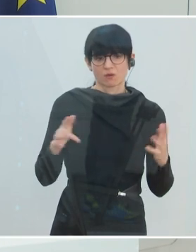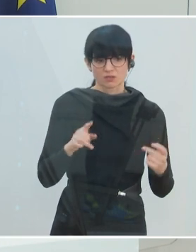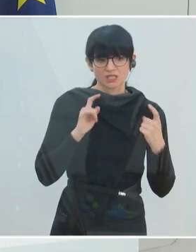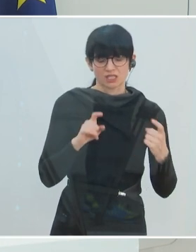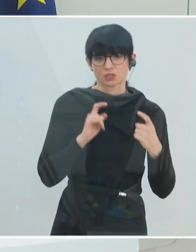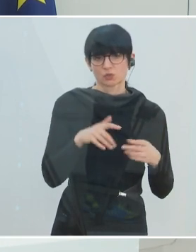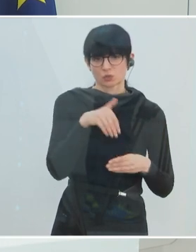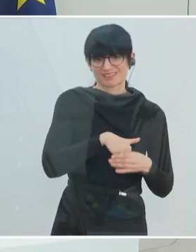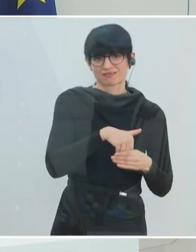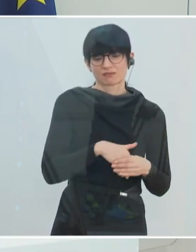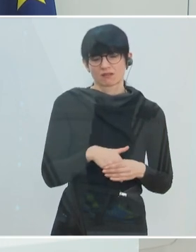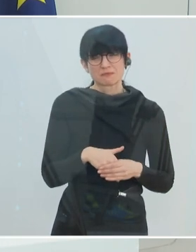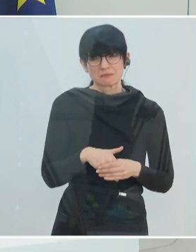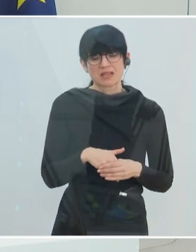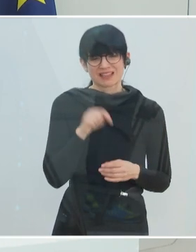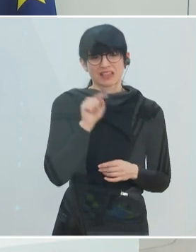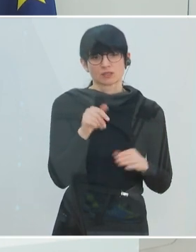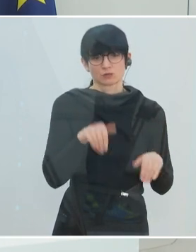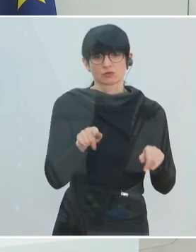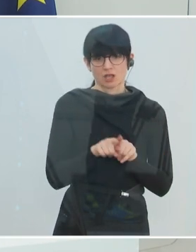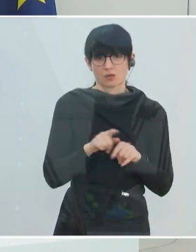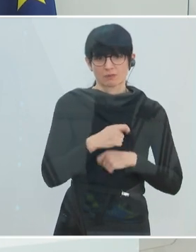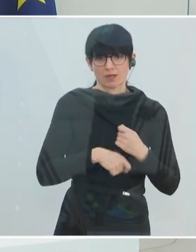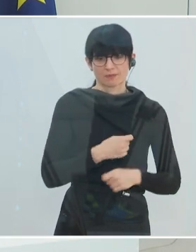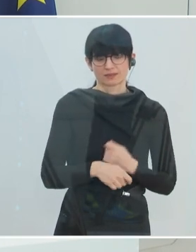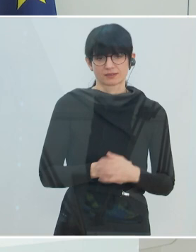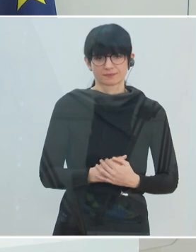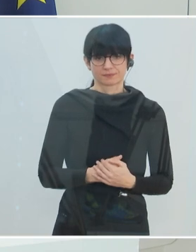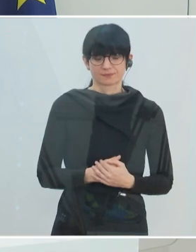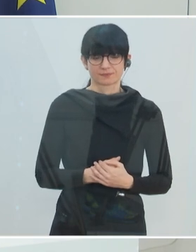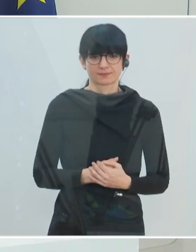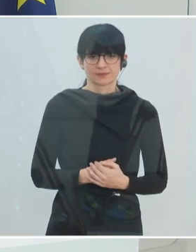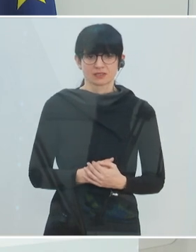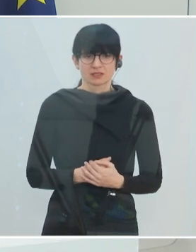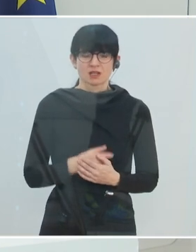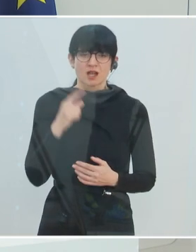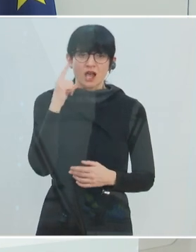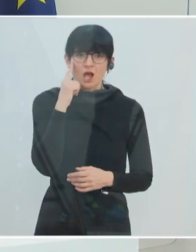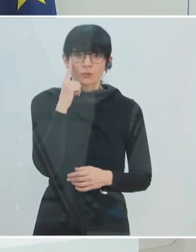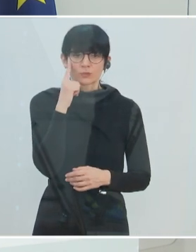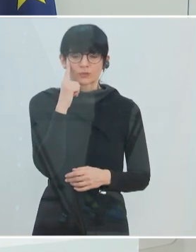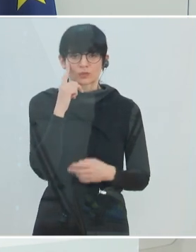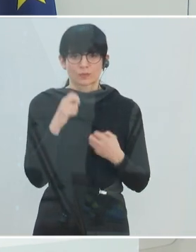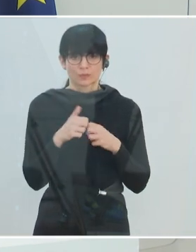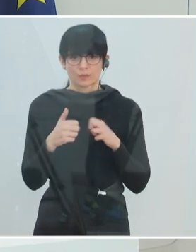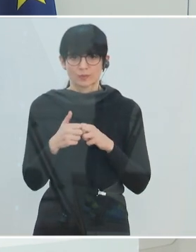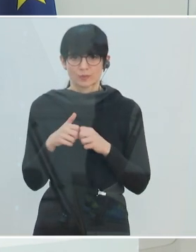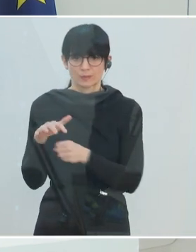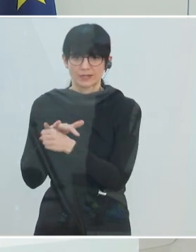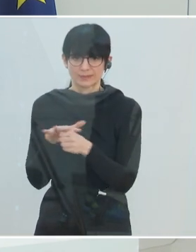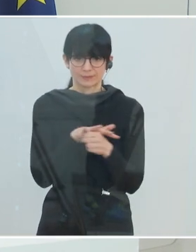Gesprächsstoff sind, das wird auch auf uns zukommen. Und damit bin ich auch schon bei den Hauptproblemfeldern dieser